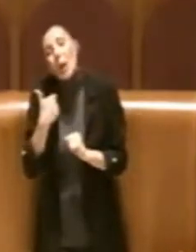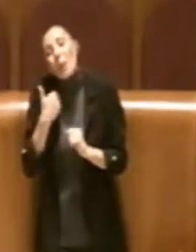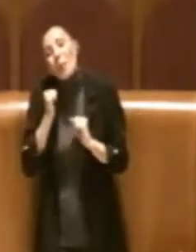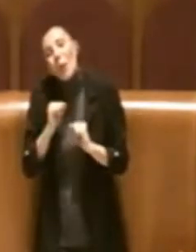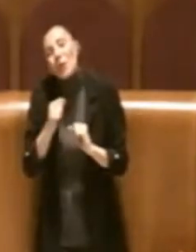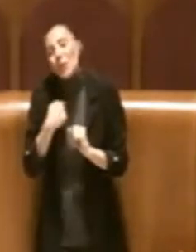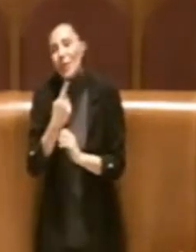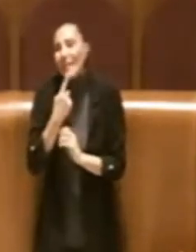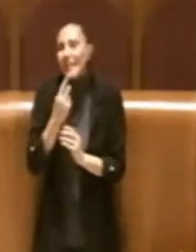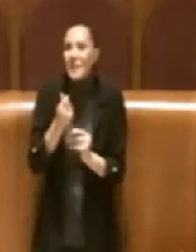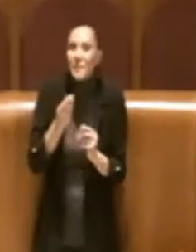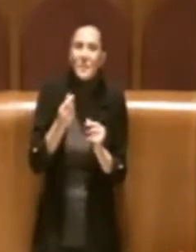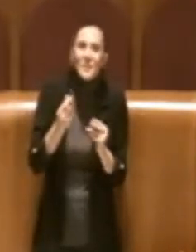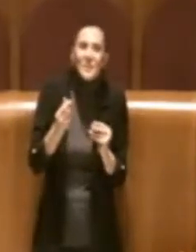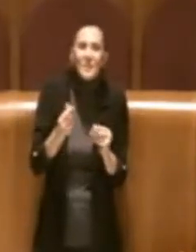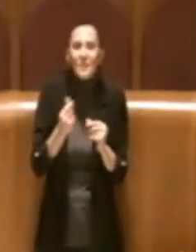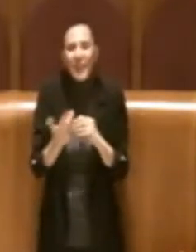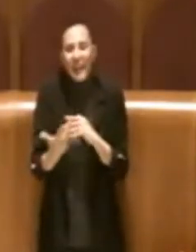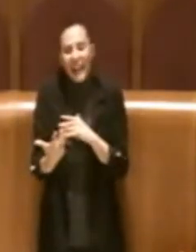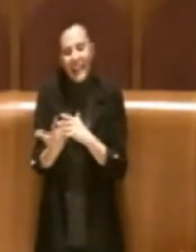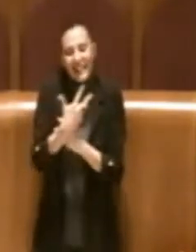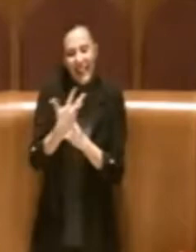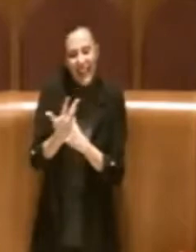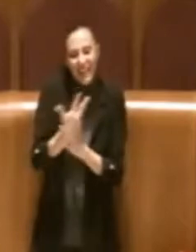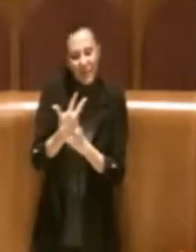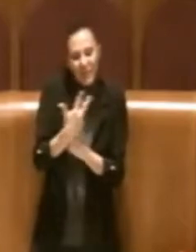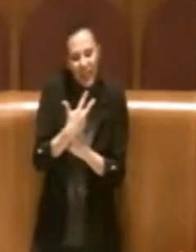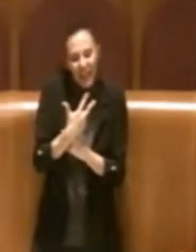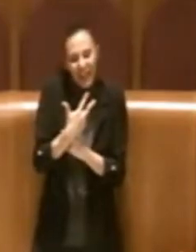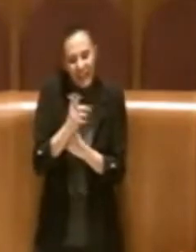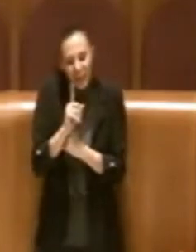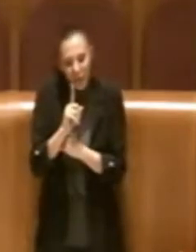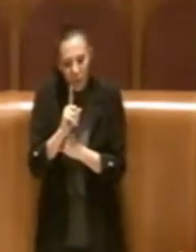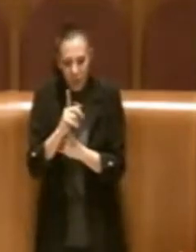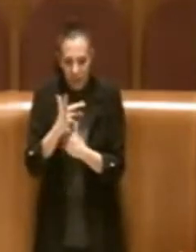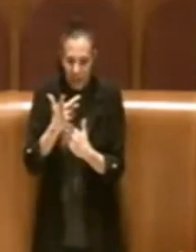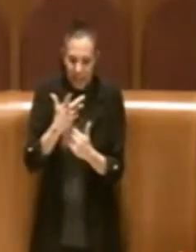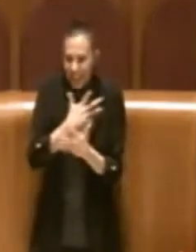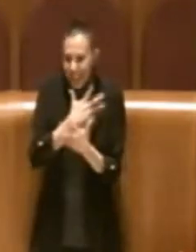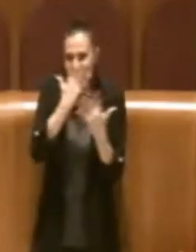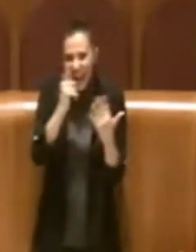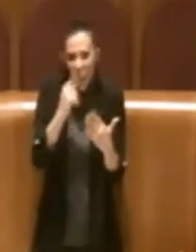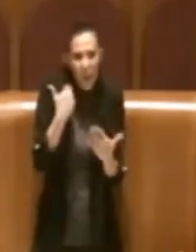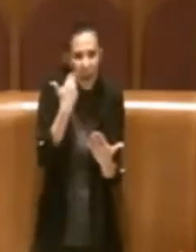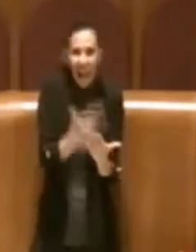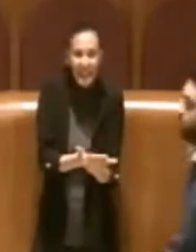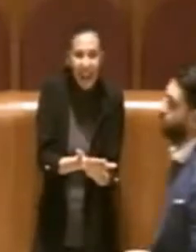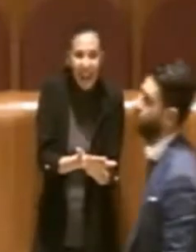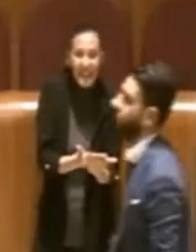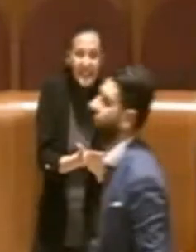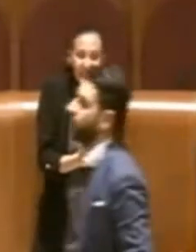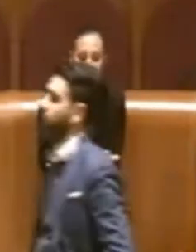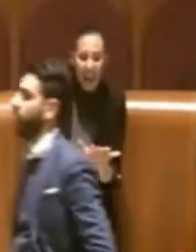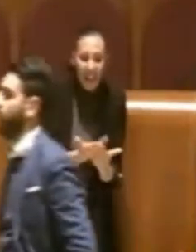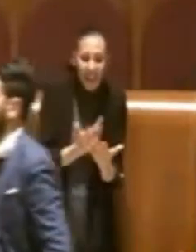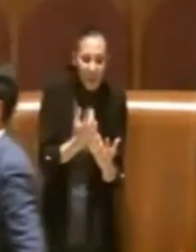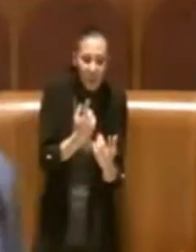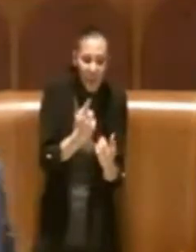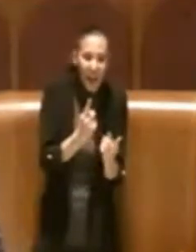interviene in maniera scomposta su tanti fattori e su tante di quelle competenze,